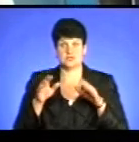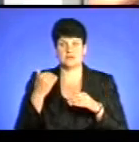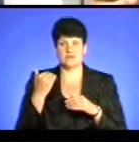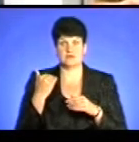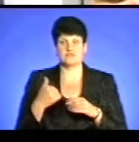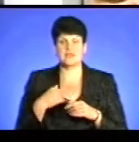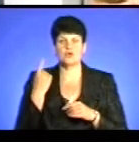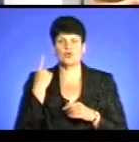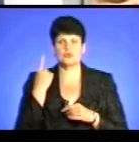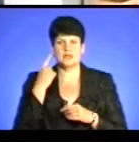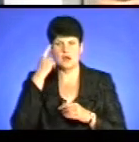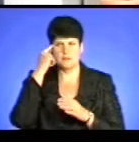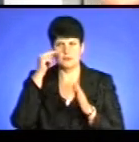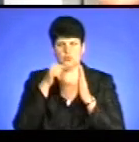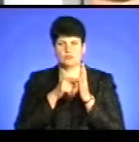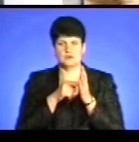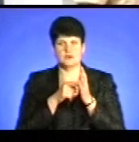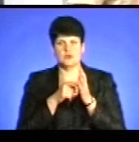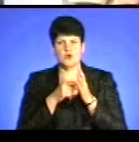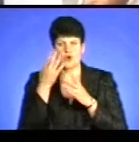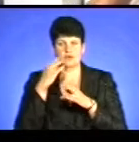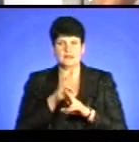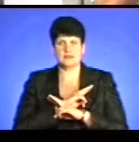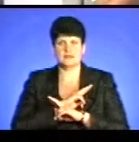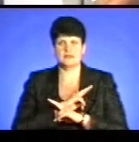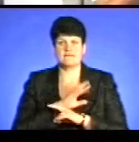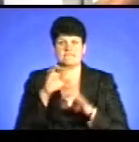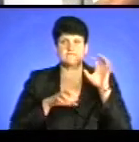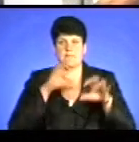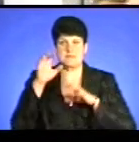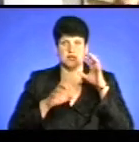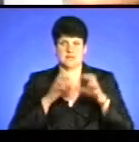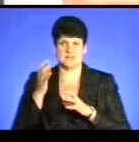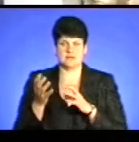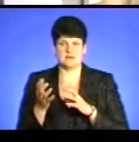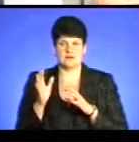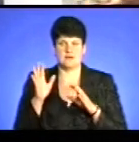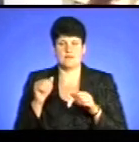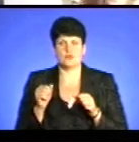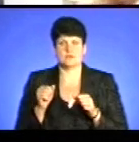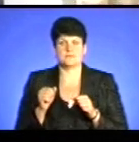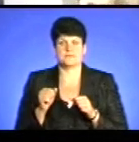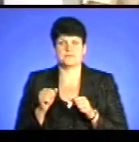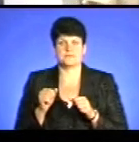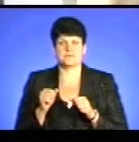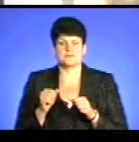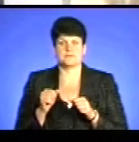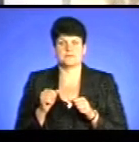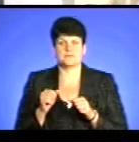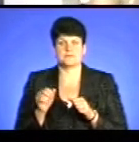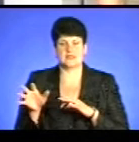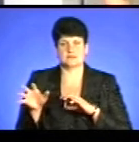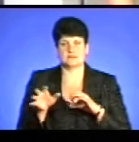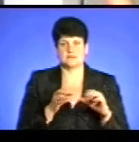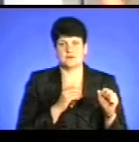і буде в неї одна мета цієї людини, коли вона гине, вибратися на поверхню, а потім заходити за спини і транспортувати